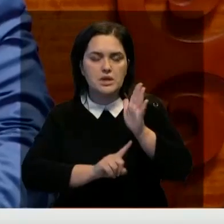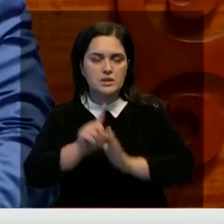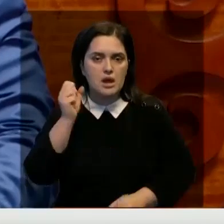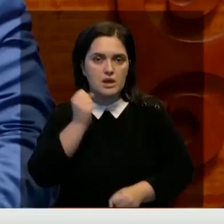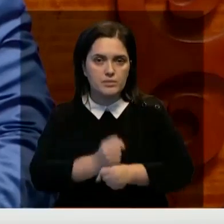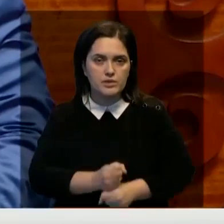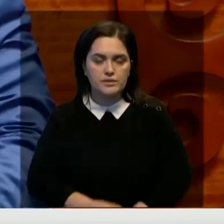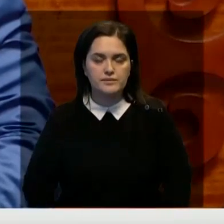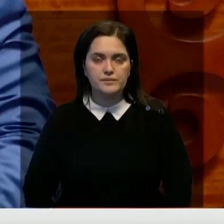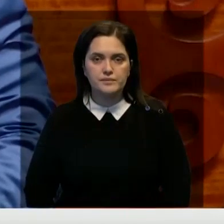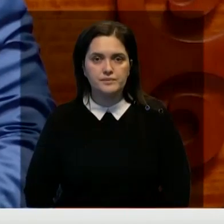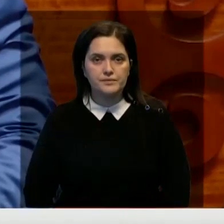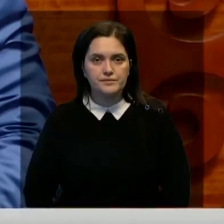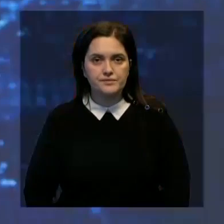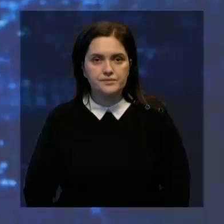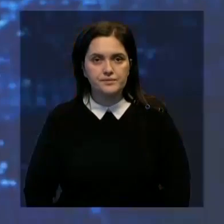работе.